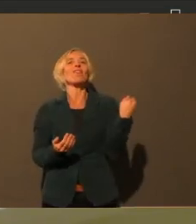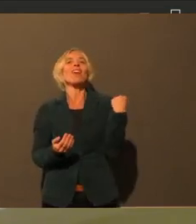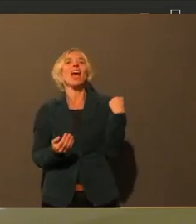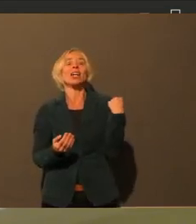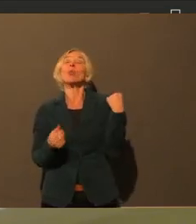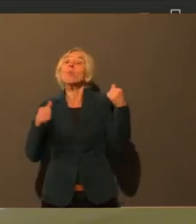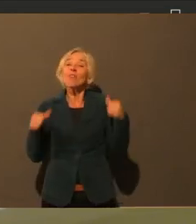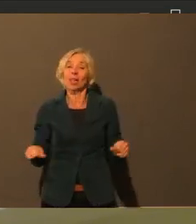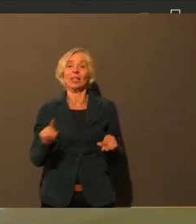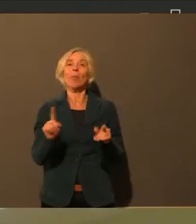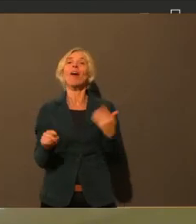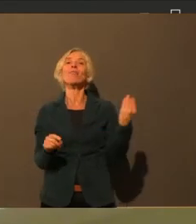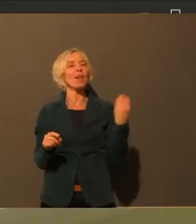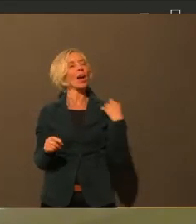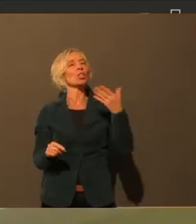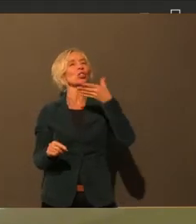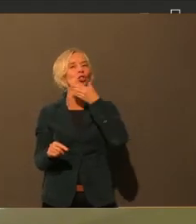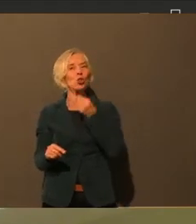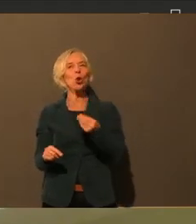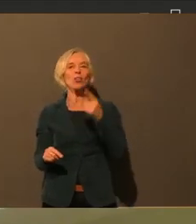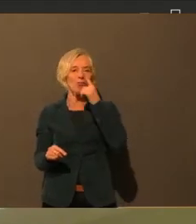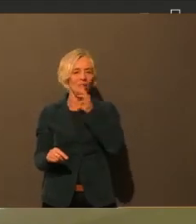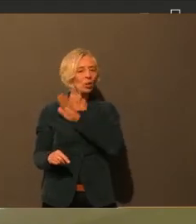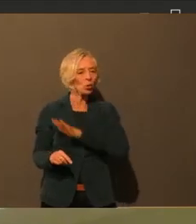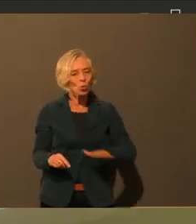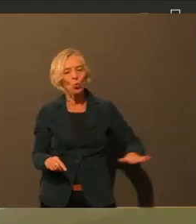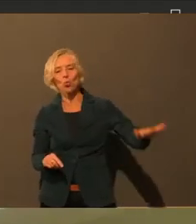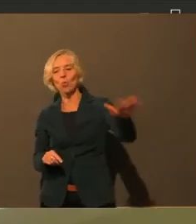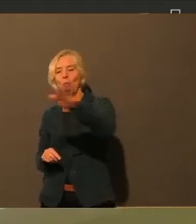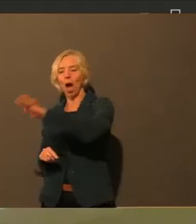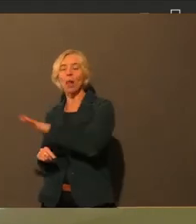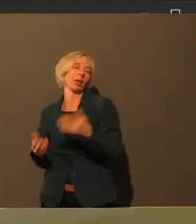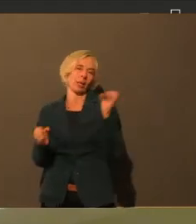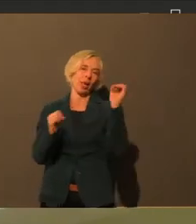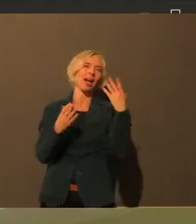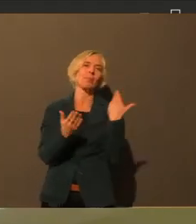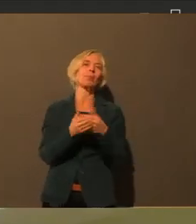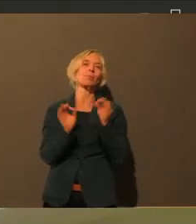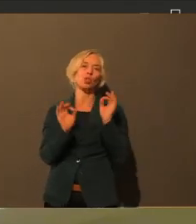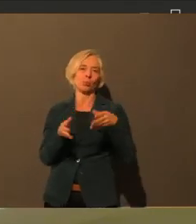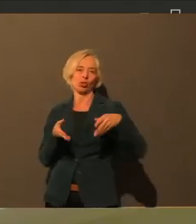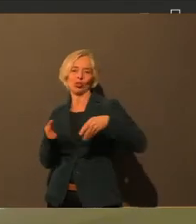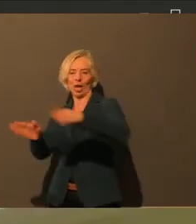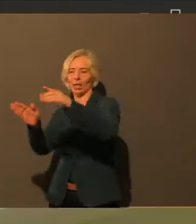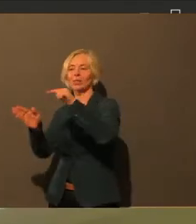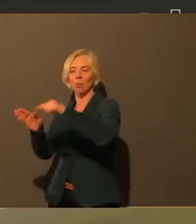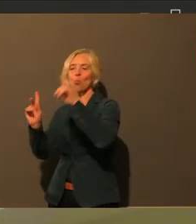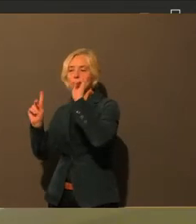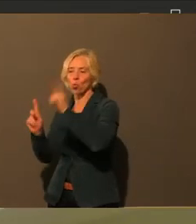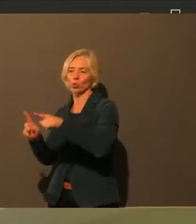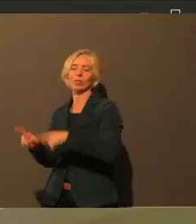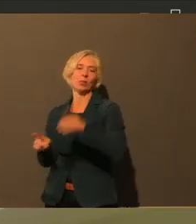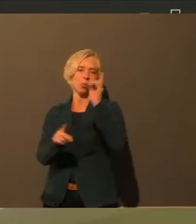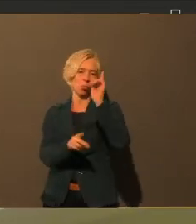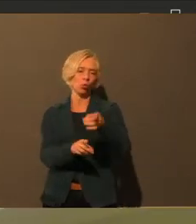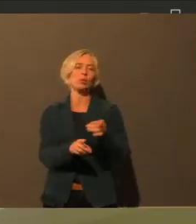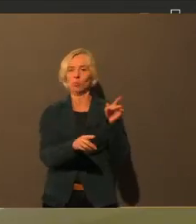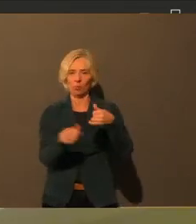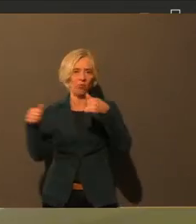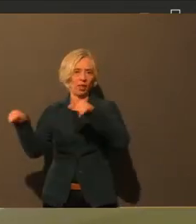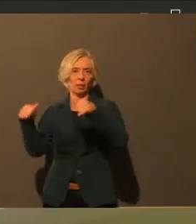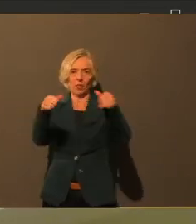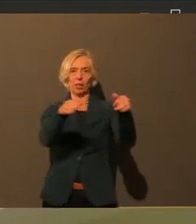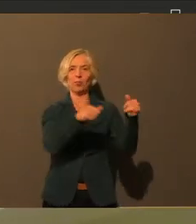In manchen Regionen, Städten oder in manchen Straßen ist es Pflicht, aber wir setzen uns dafür ein, dass man bewusst sozusagen mal in